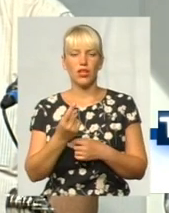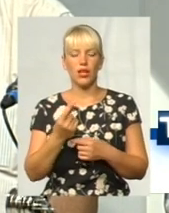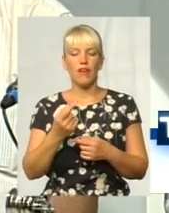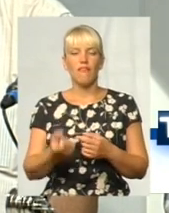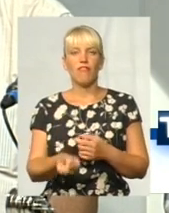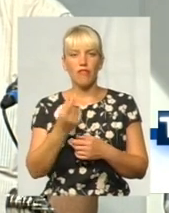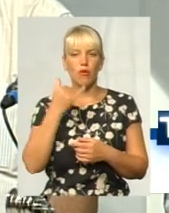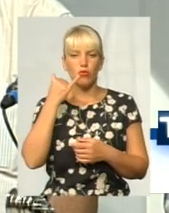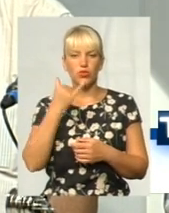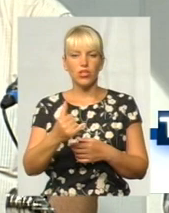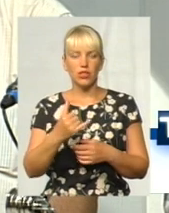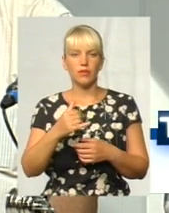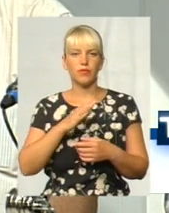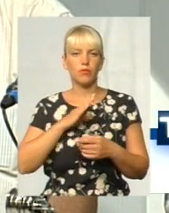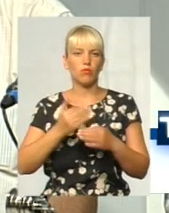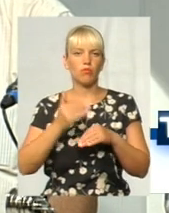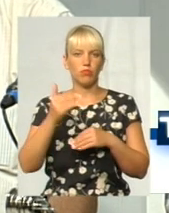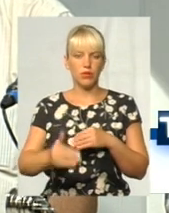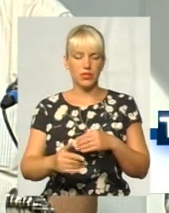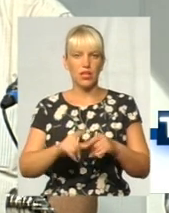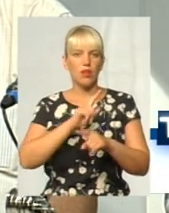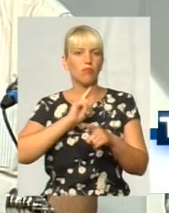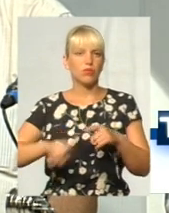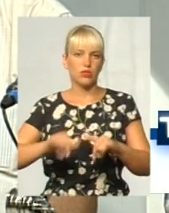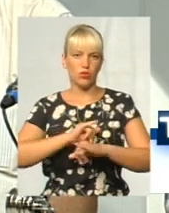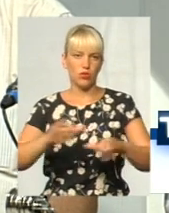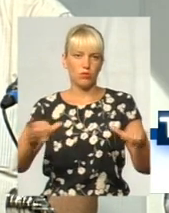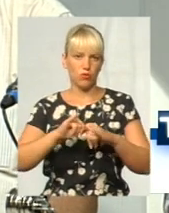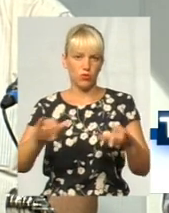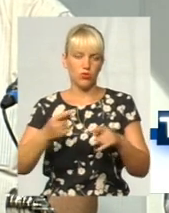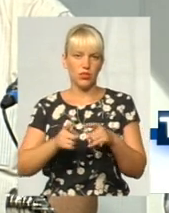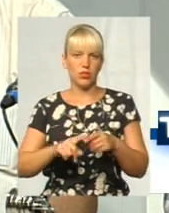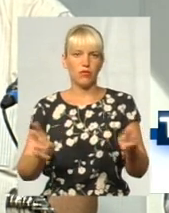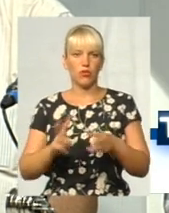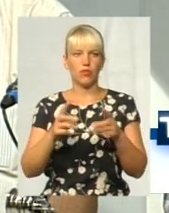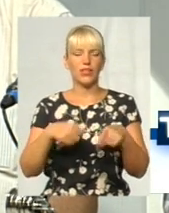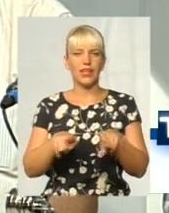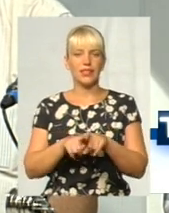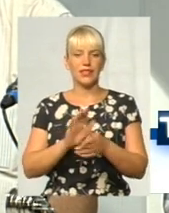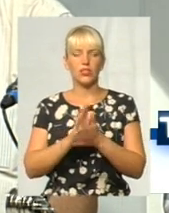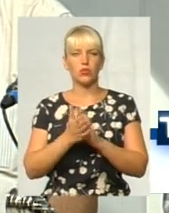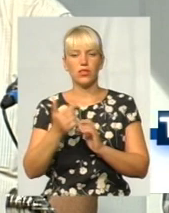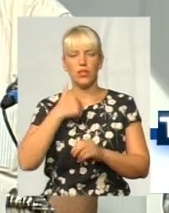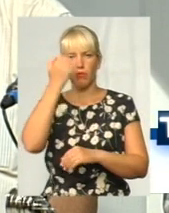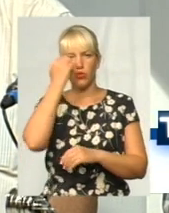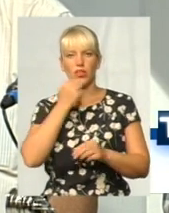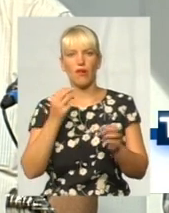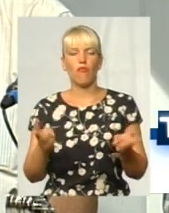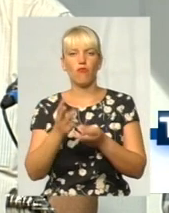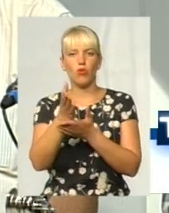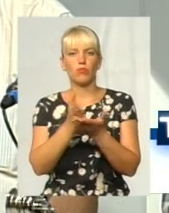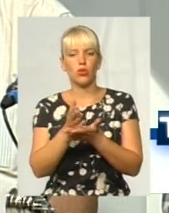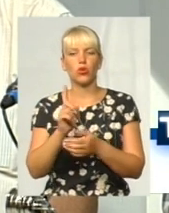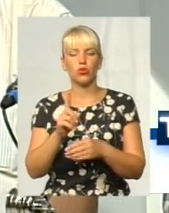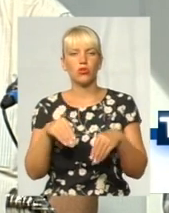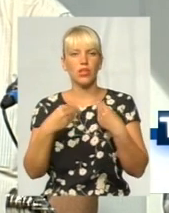Тобто розповсюдження вогню було досить на велику площу. Такій ситуації я хочу, подперше, подякувати вогнеборцям, які дійсно прикладають зусилля саме в